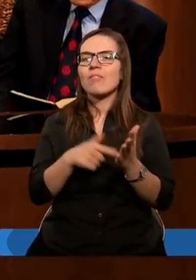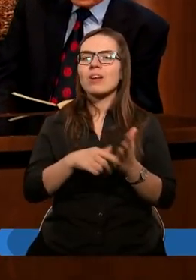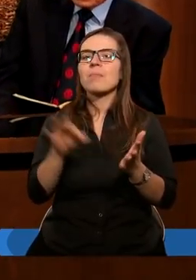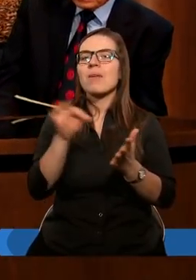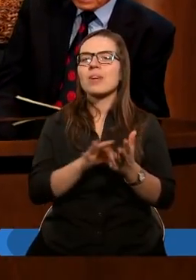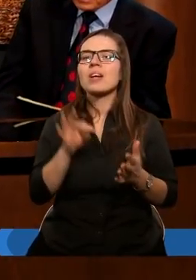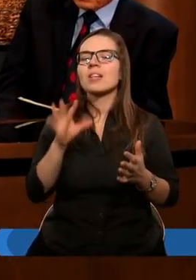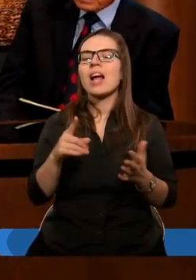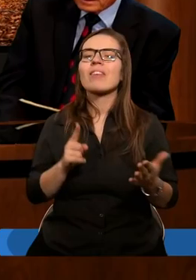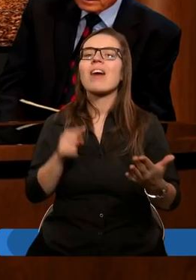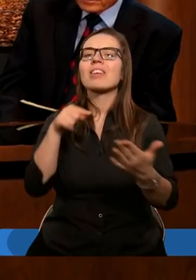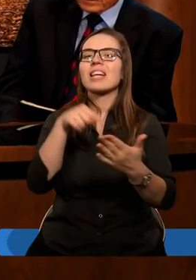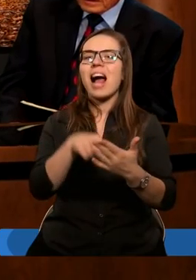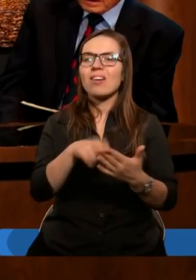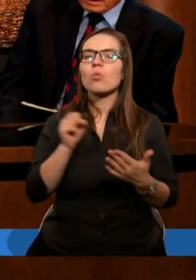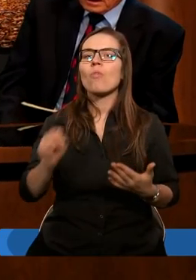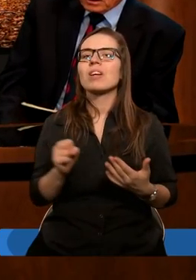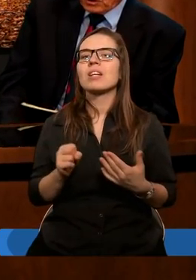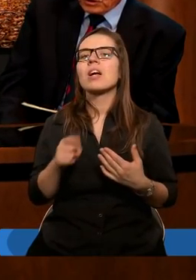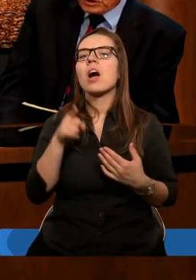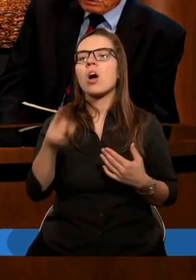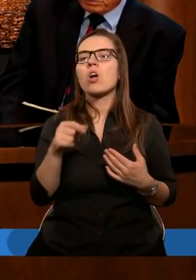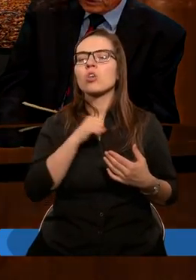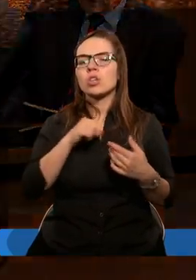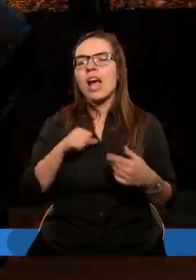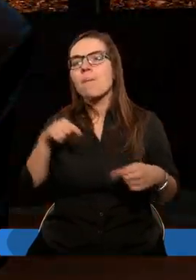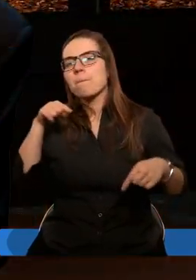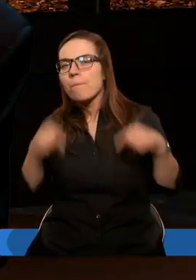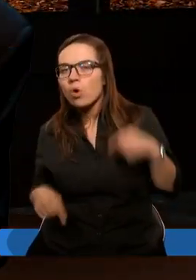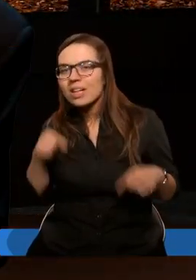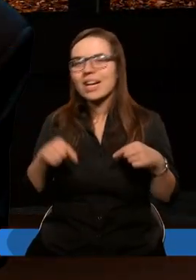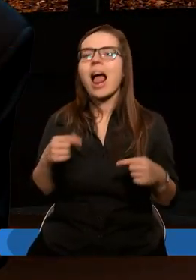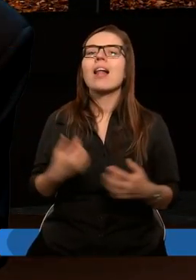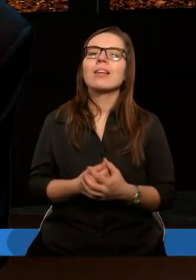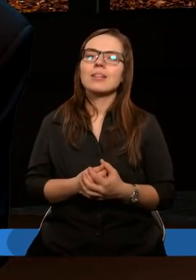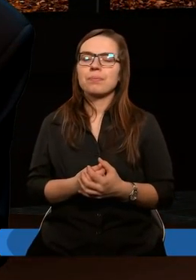pewna wskazówka. Oni się potknęli,